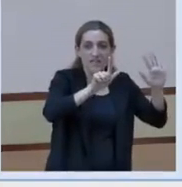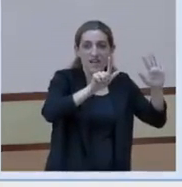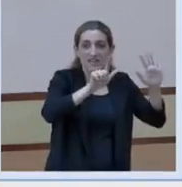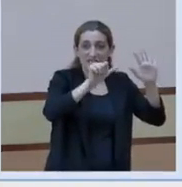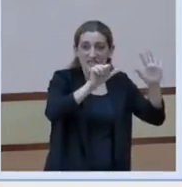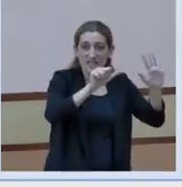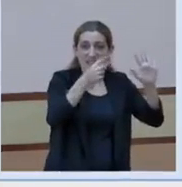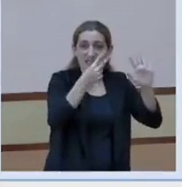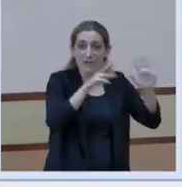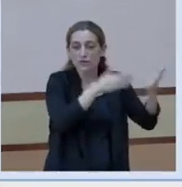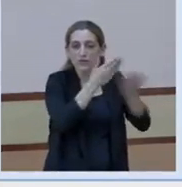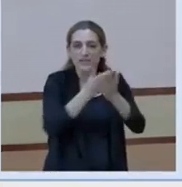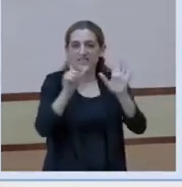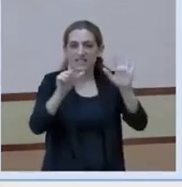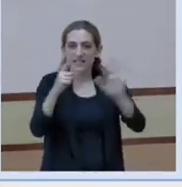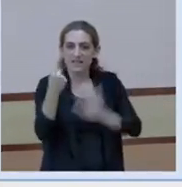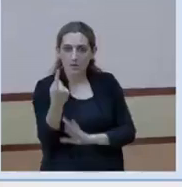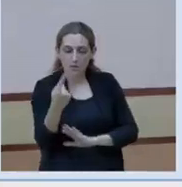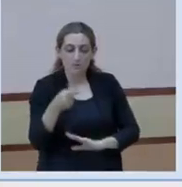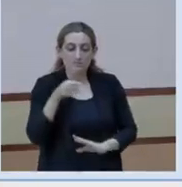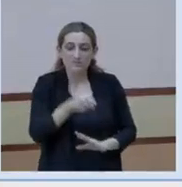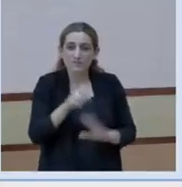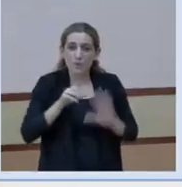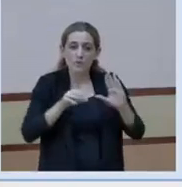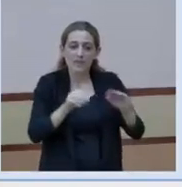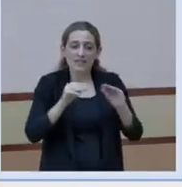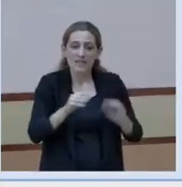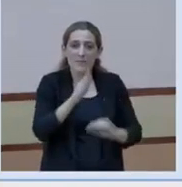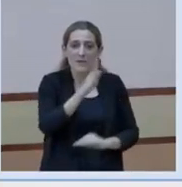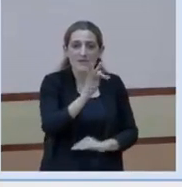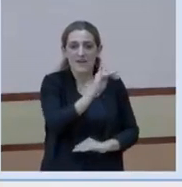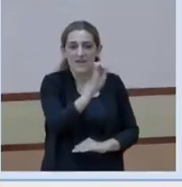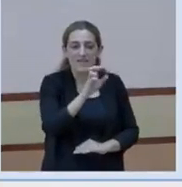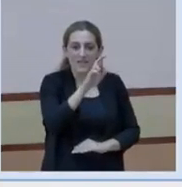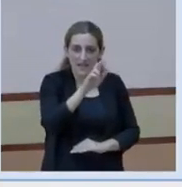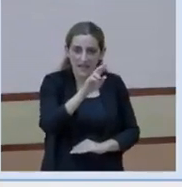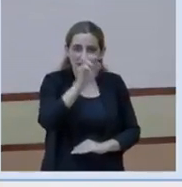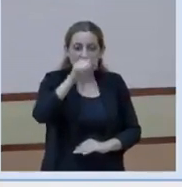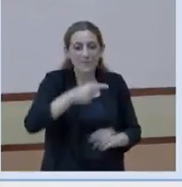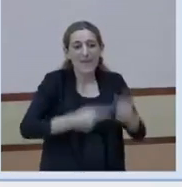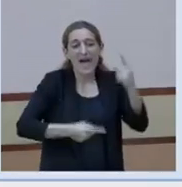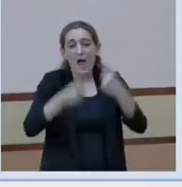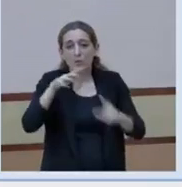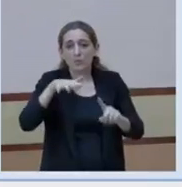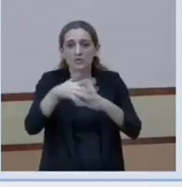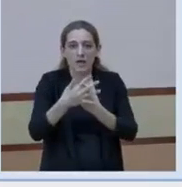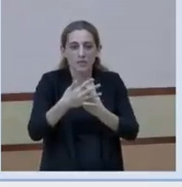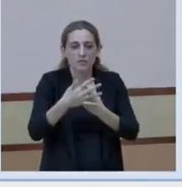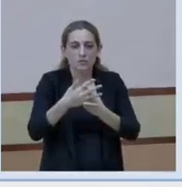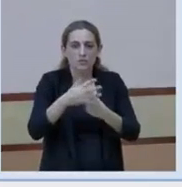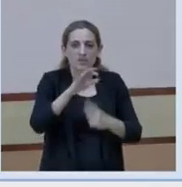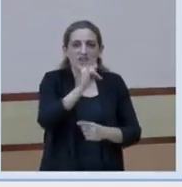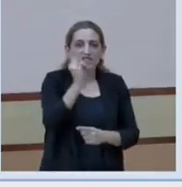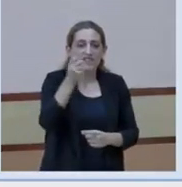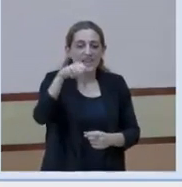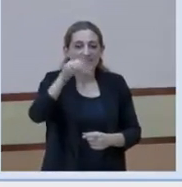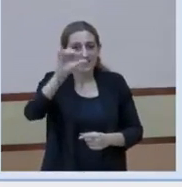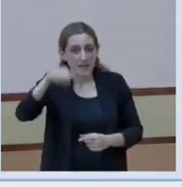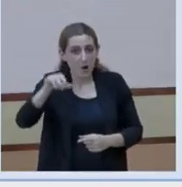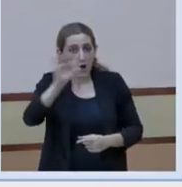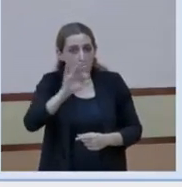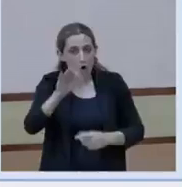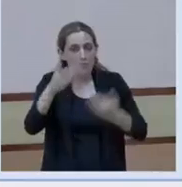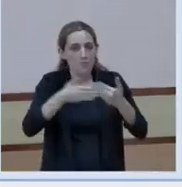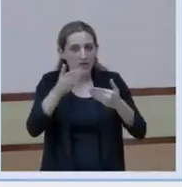estem utilitzant les vacunes de BioNTech-Pfizer, estem utilitzant també en alguns casos les vacunes de Janssen i les de